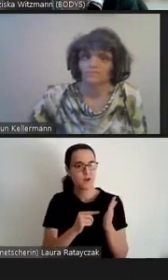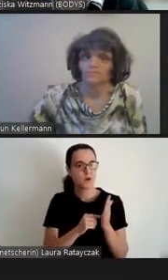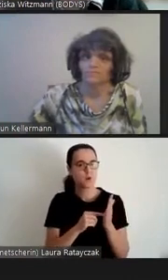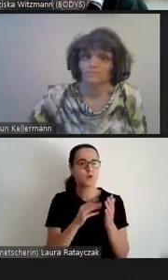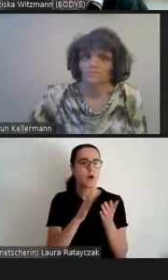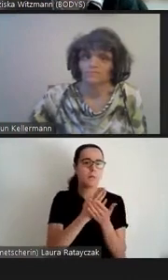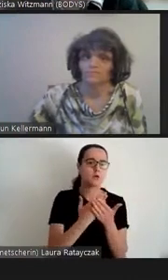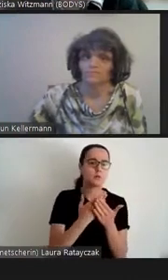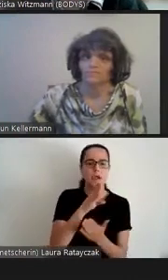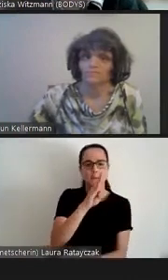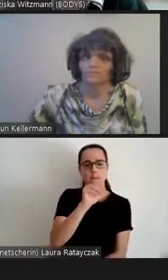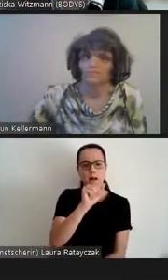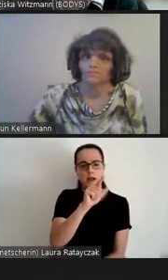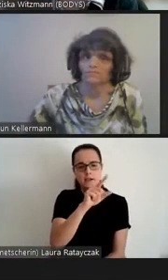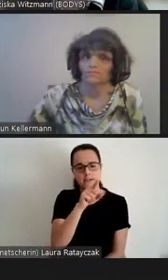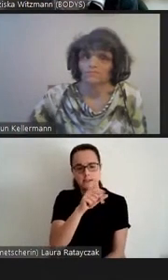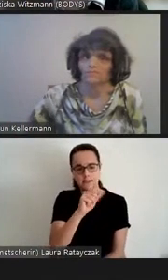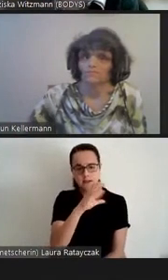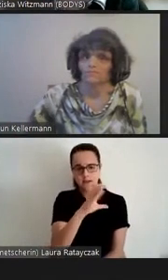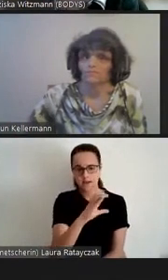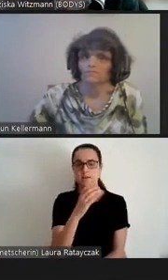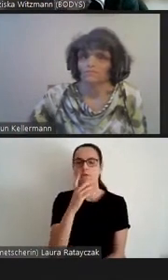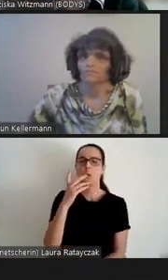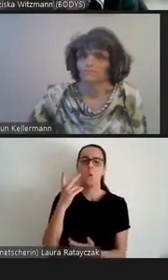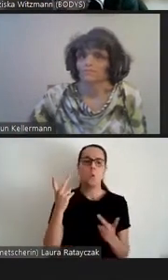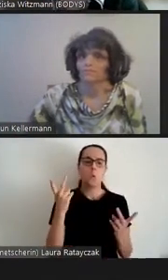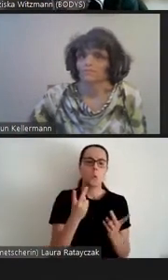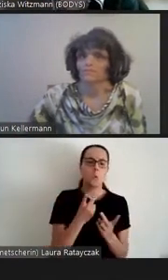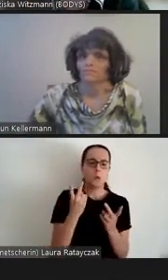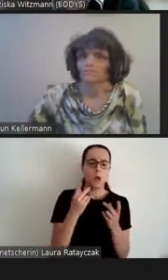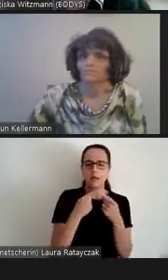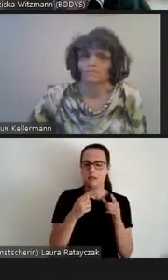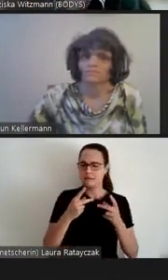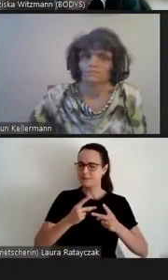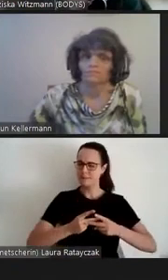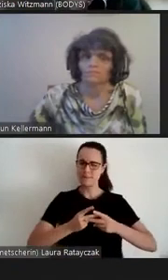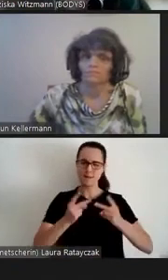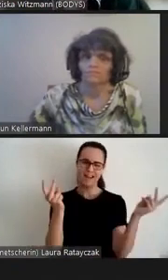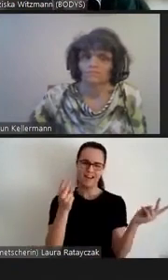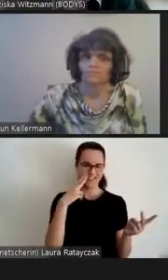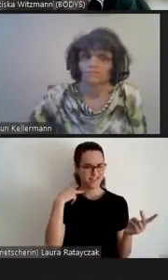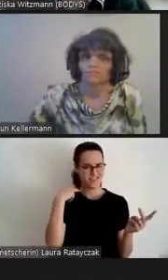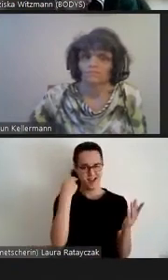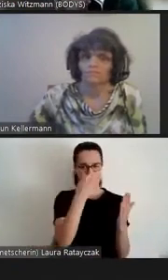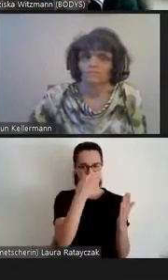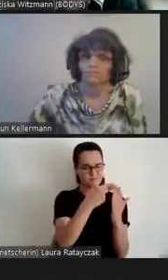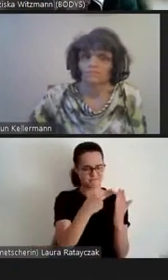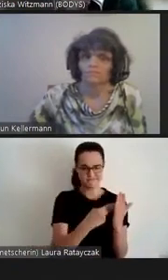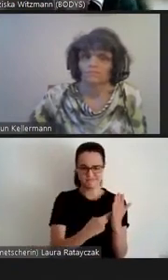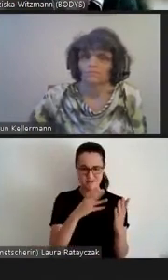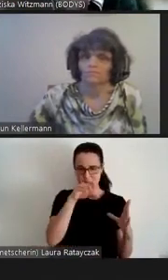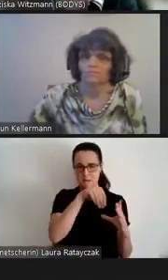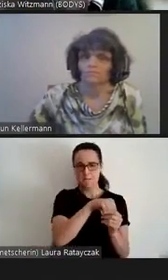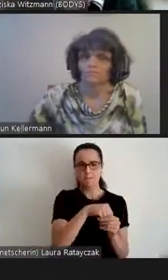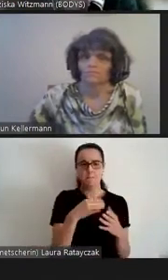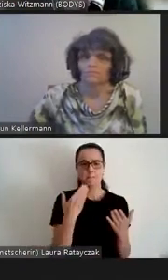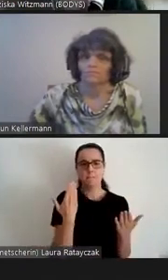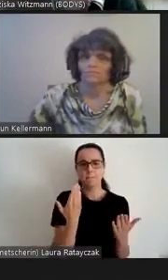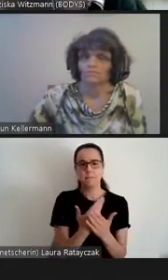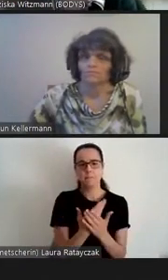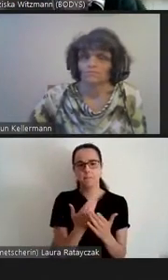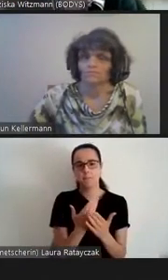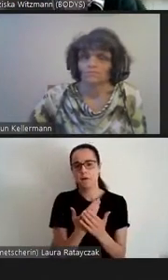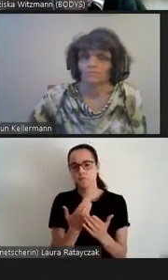mehrere große Namen der Weltliteratur, etwa Victor Hugo,